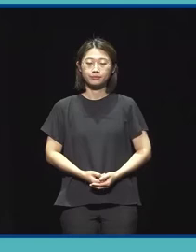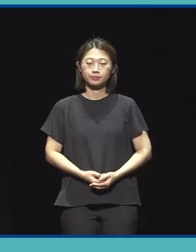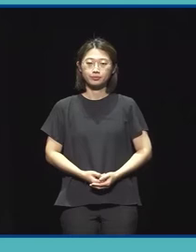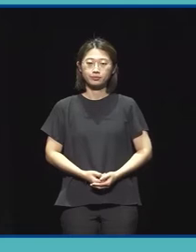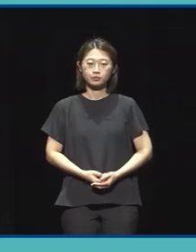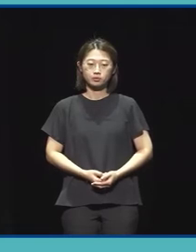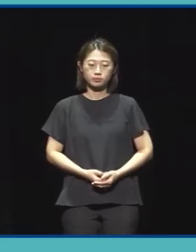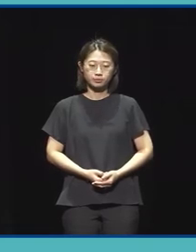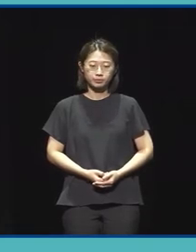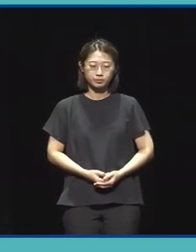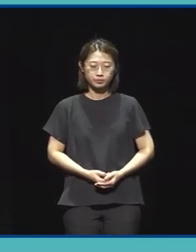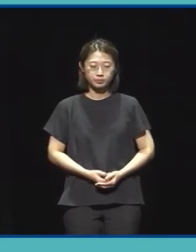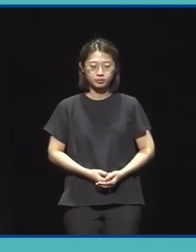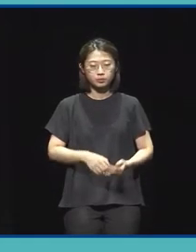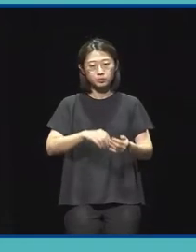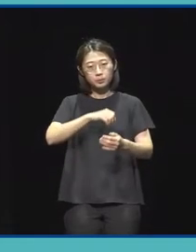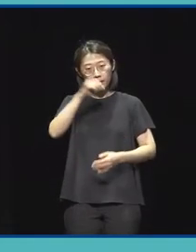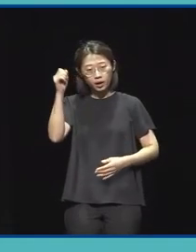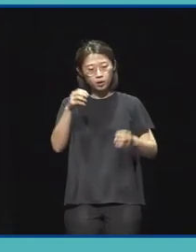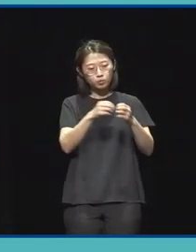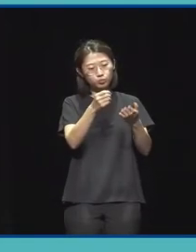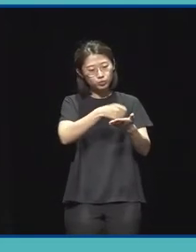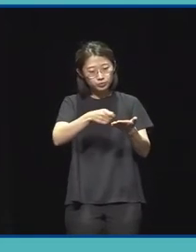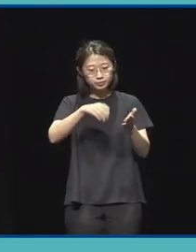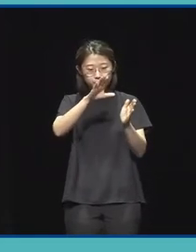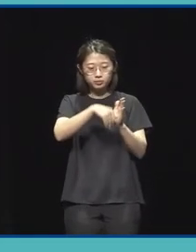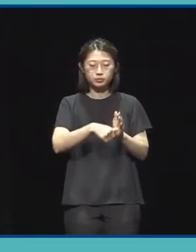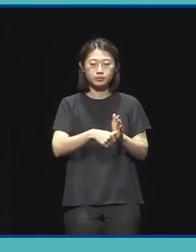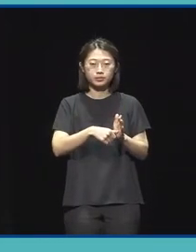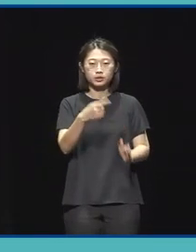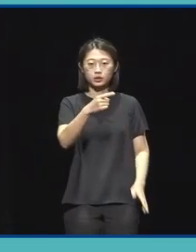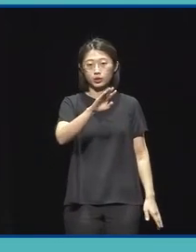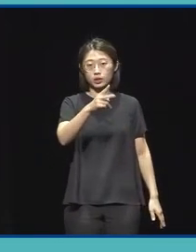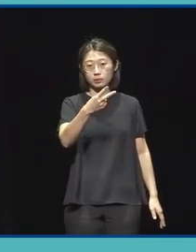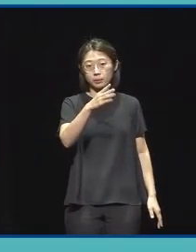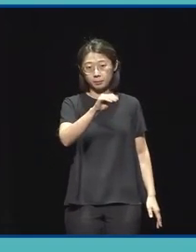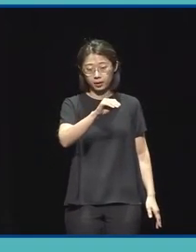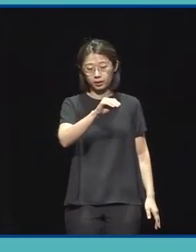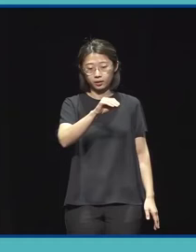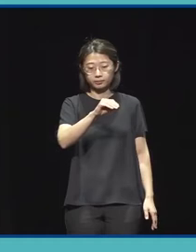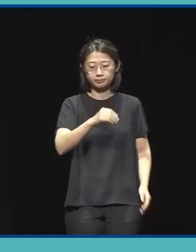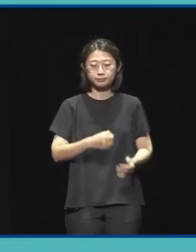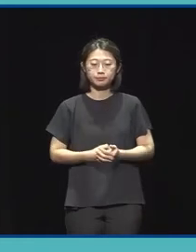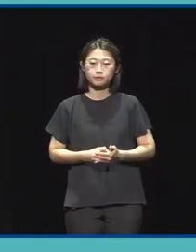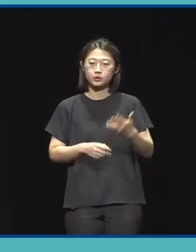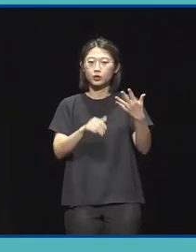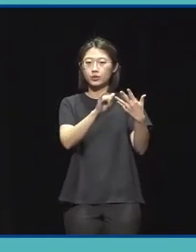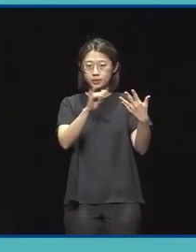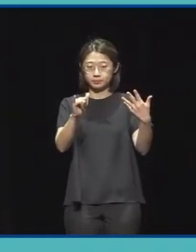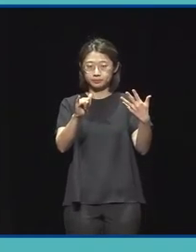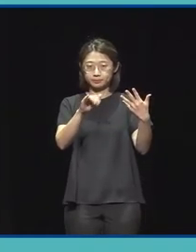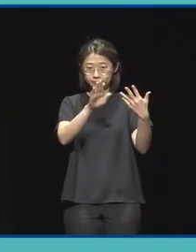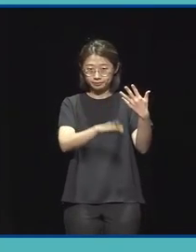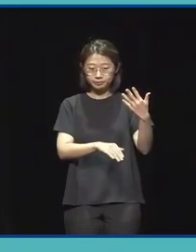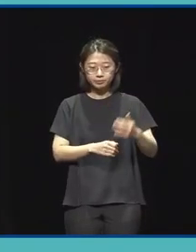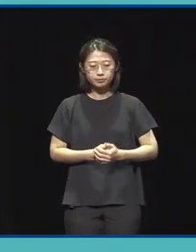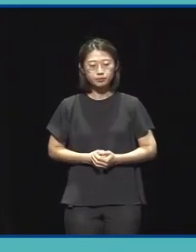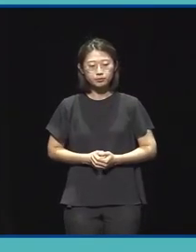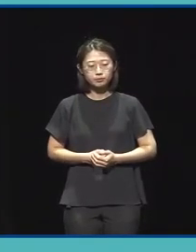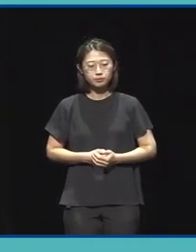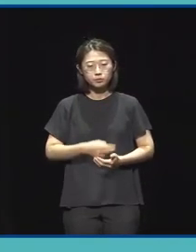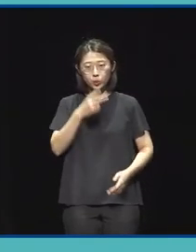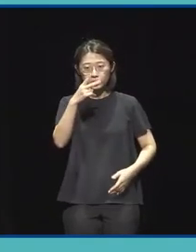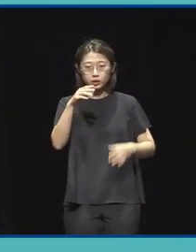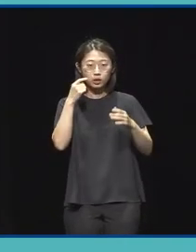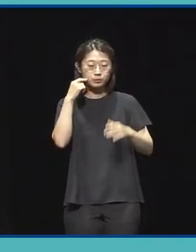지원금액의 선발규모는 문학의 경우 지원금액 1200만원에 선발규모 8명 이내 시각예술